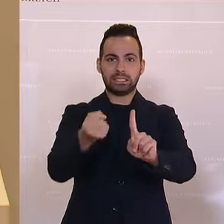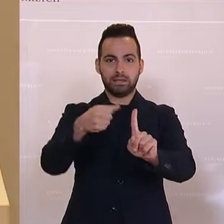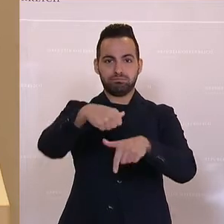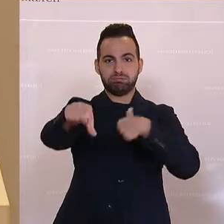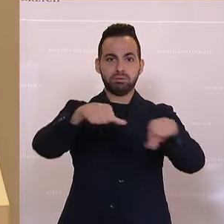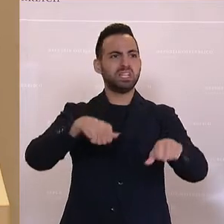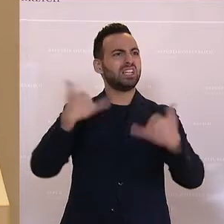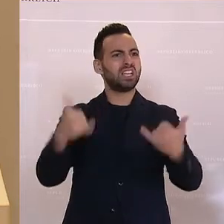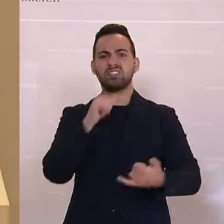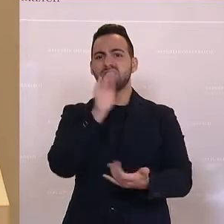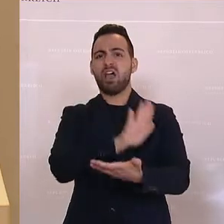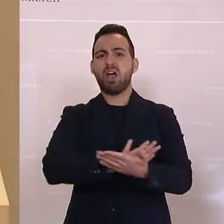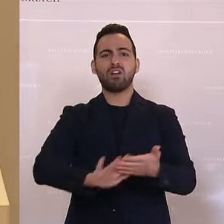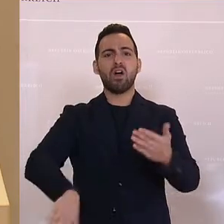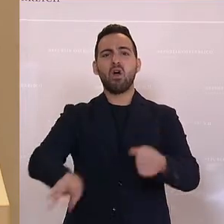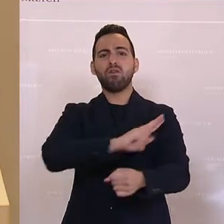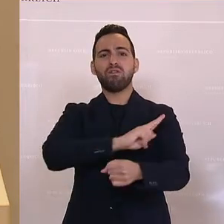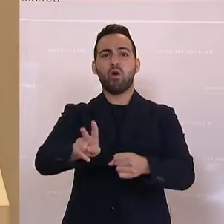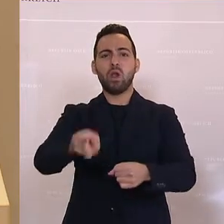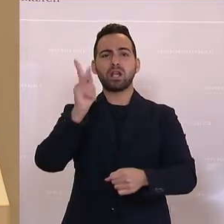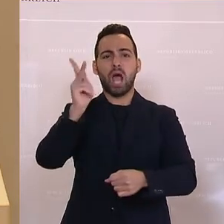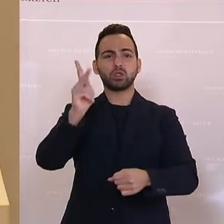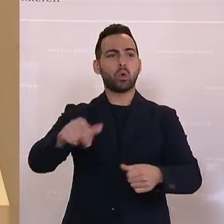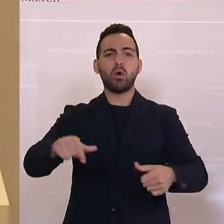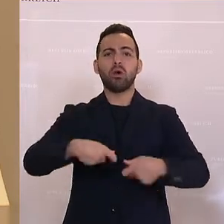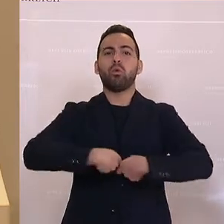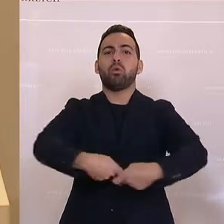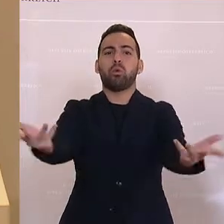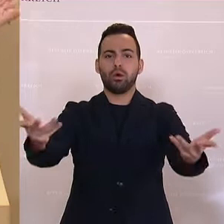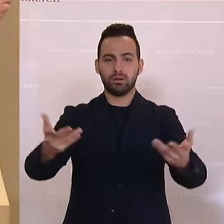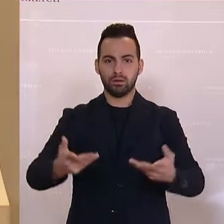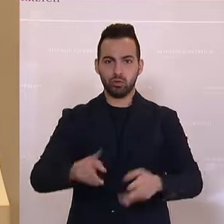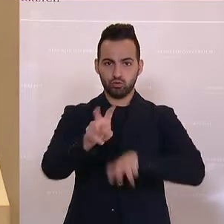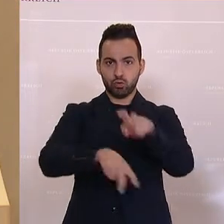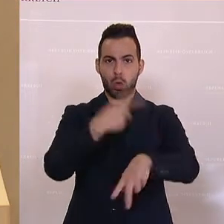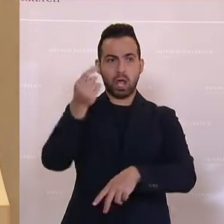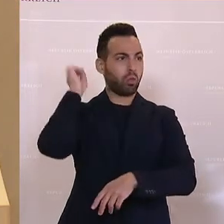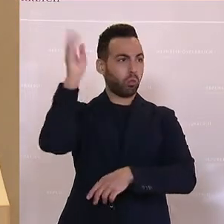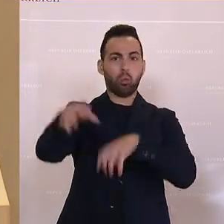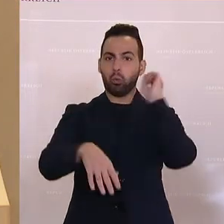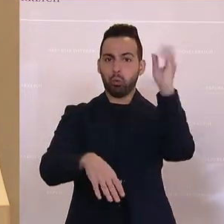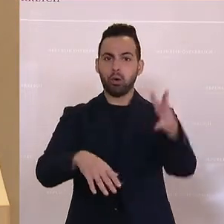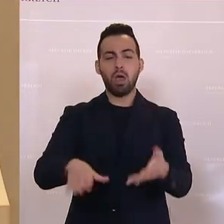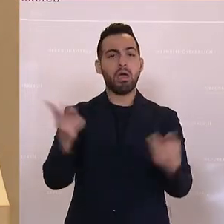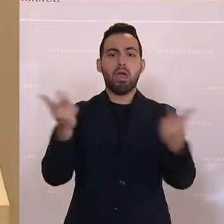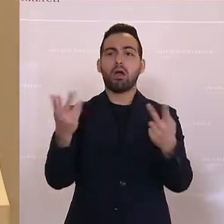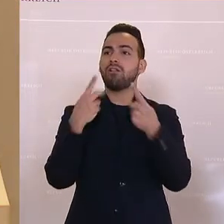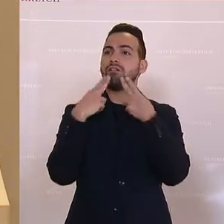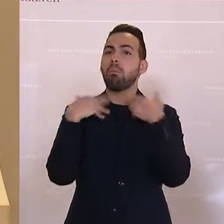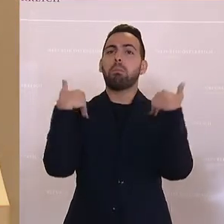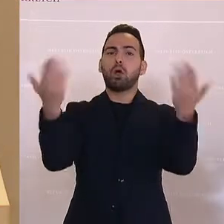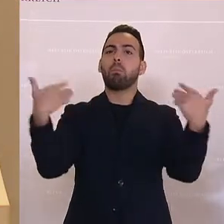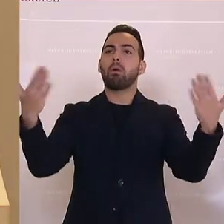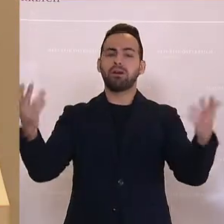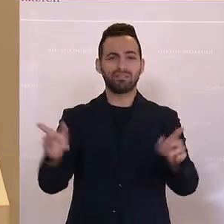Vollkasko-Mentalität, mit dieser Vollkasko-Politik, die Sie hier machen. Steuergelder einfach hinauszuwerfen mit der Gießkanne. Das ist nicht